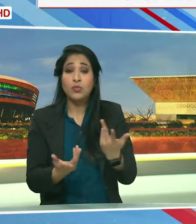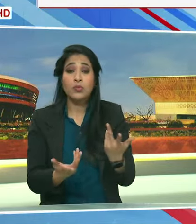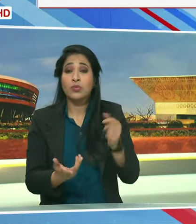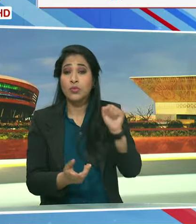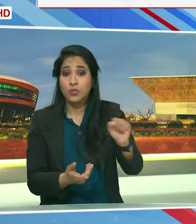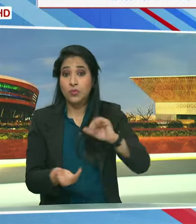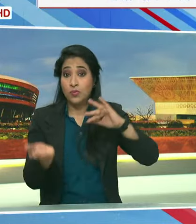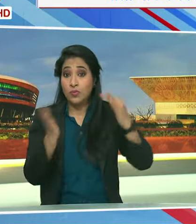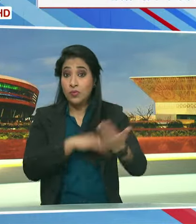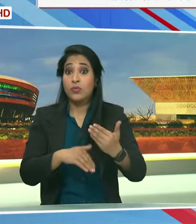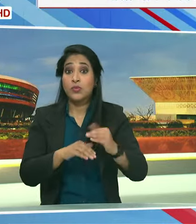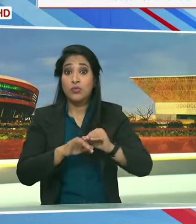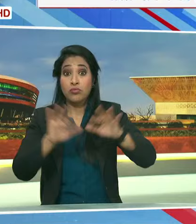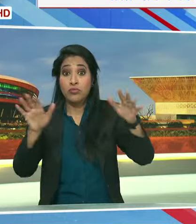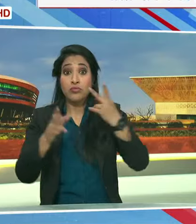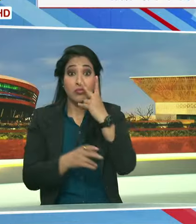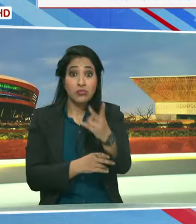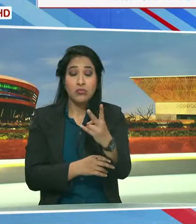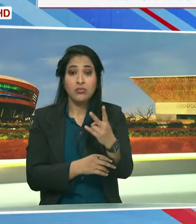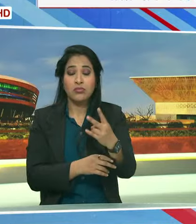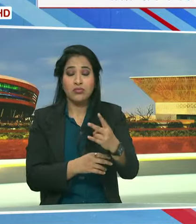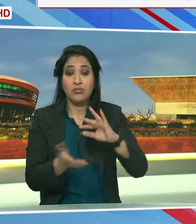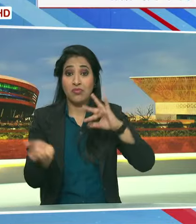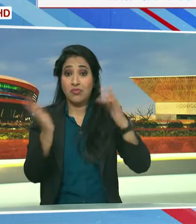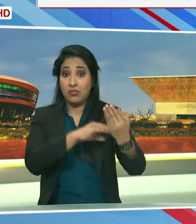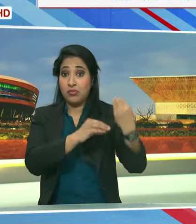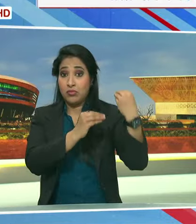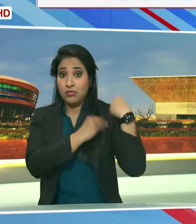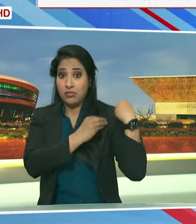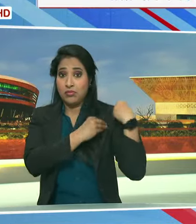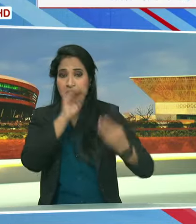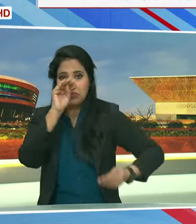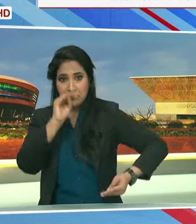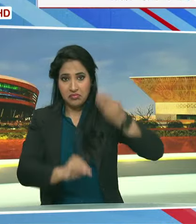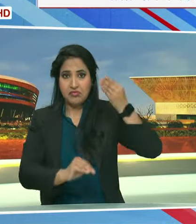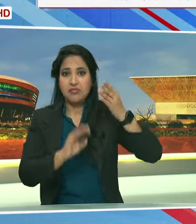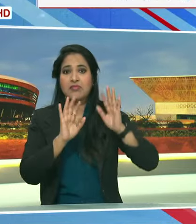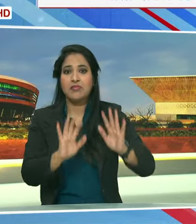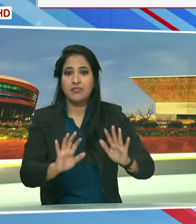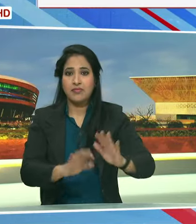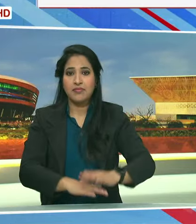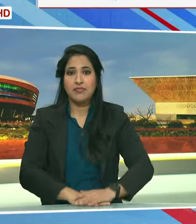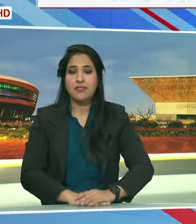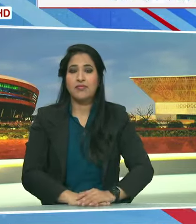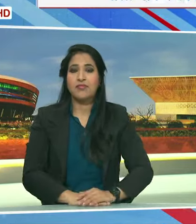वैश्विक प्रभाव के साथ वैश्विक जिम्यदारी भी आती है